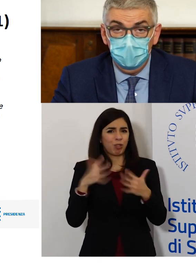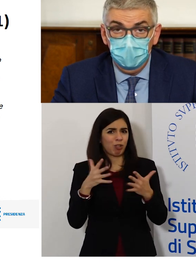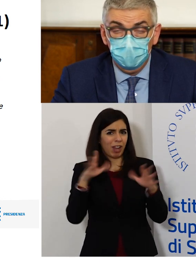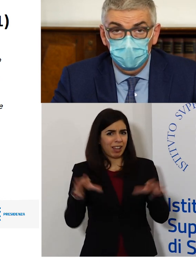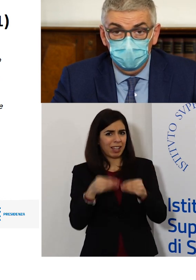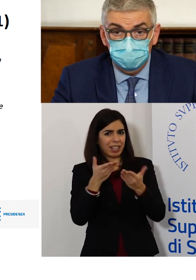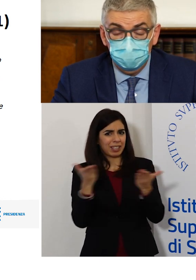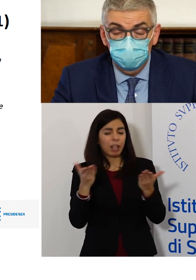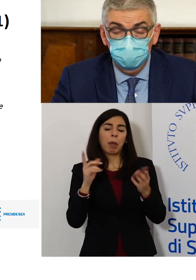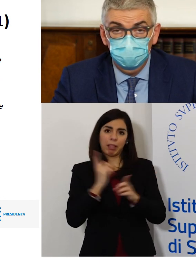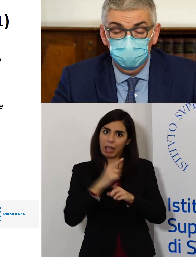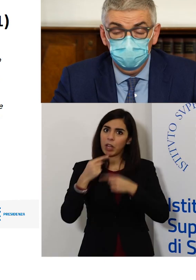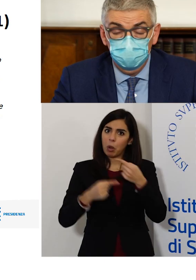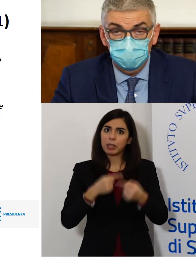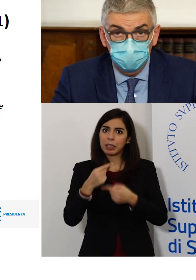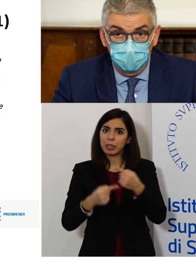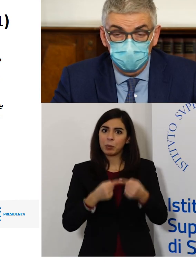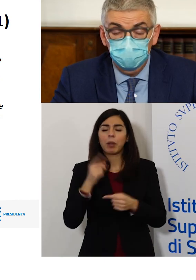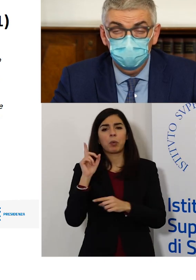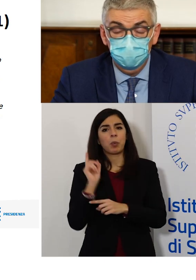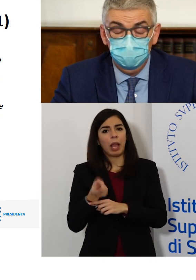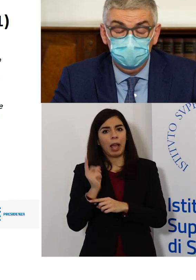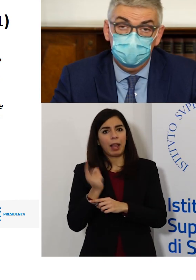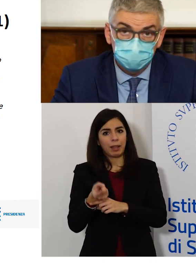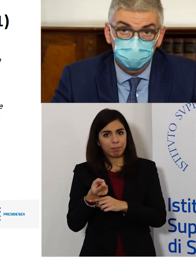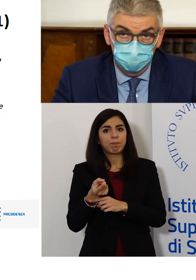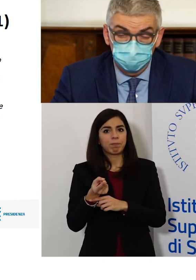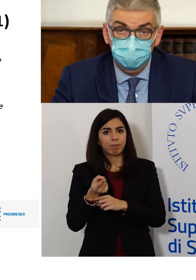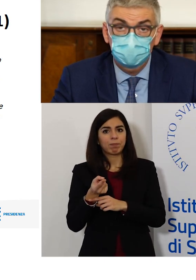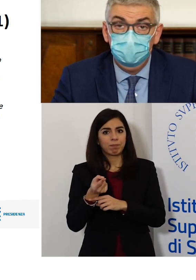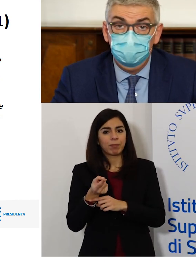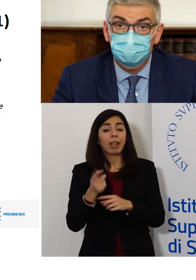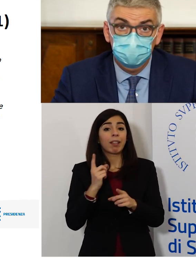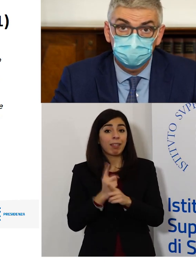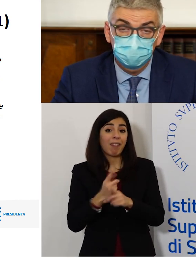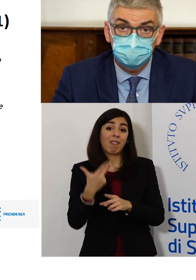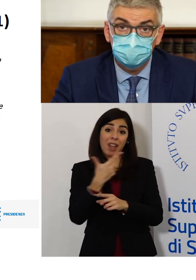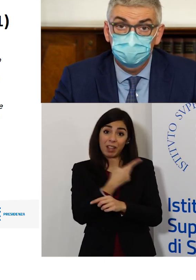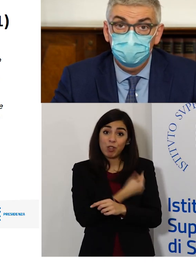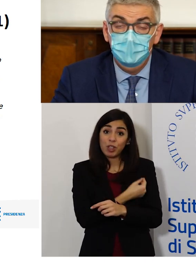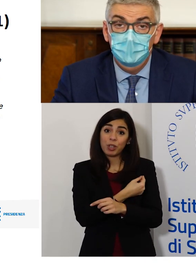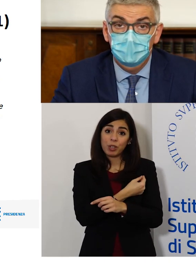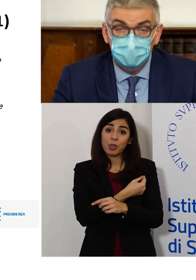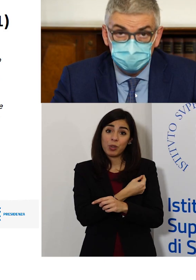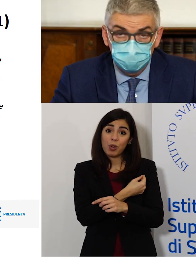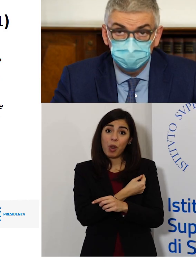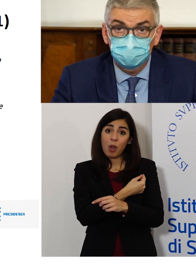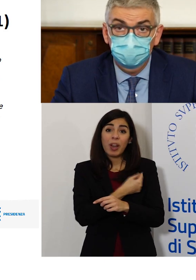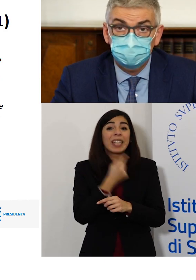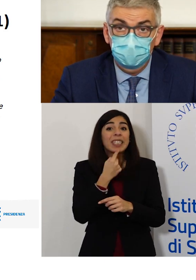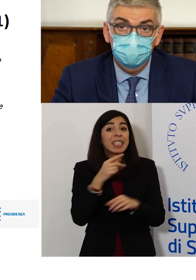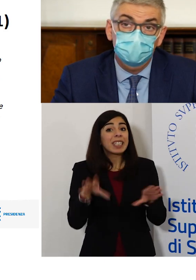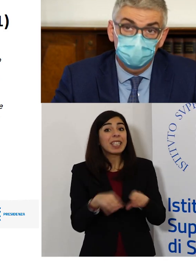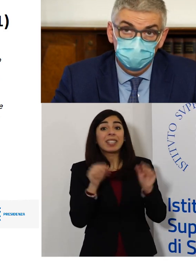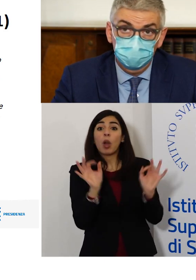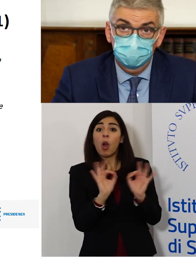è quella di effettuare, di garantire la copertura immunitaria attraverso la vaccinazione, iniziando il